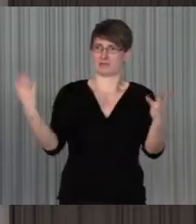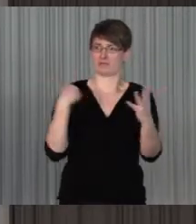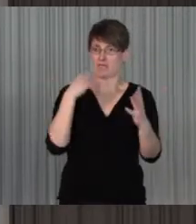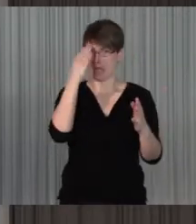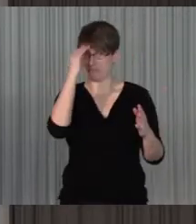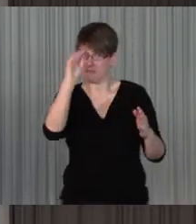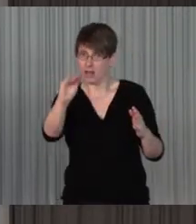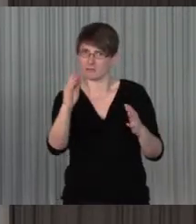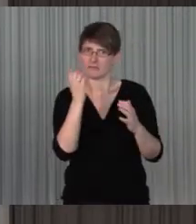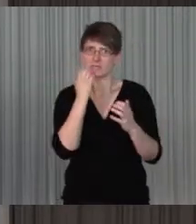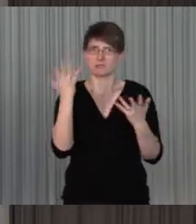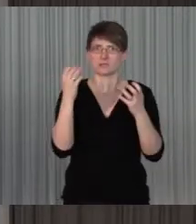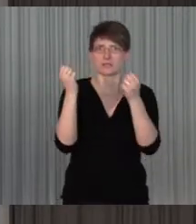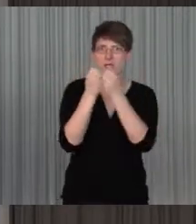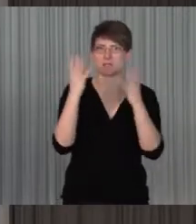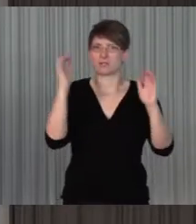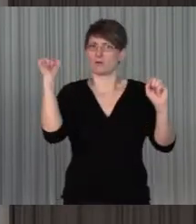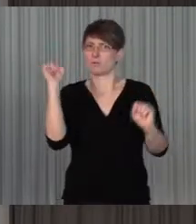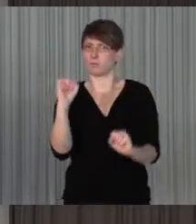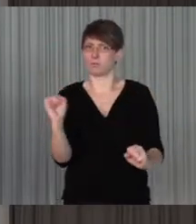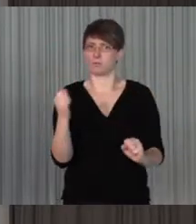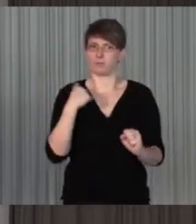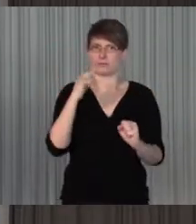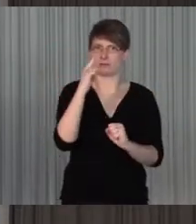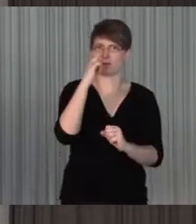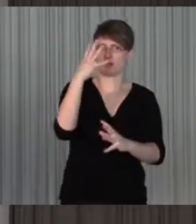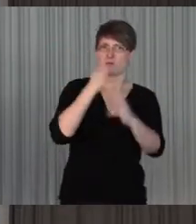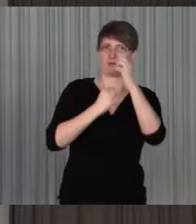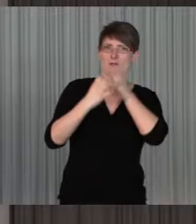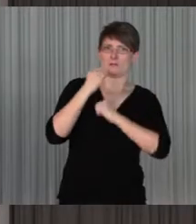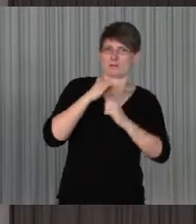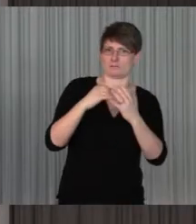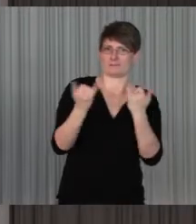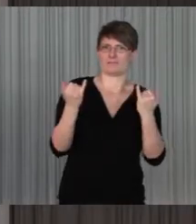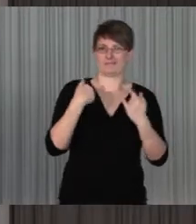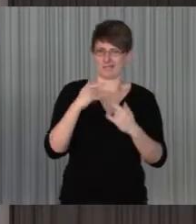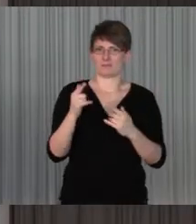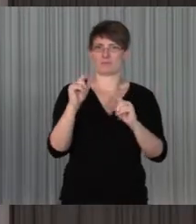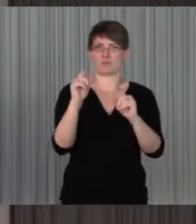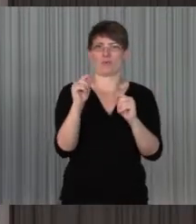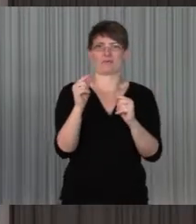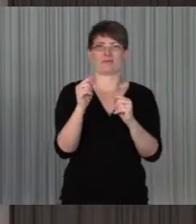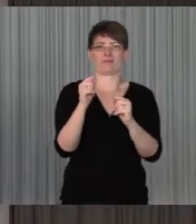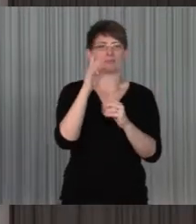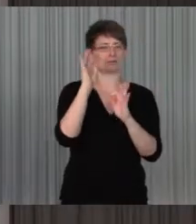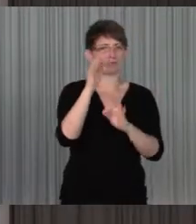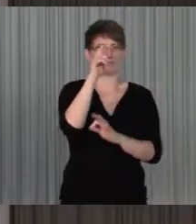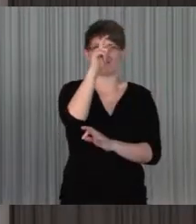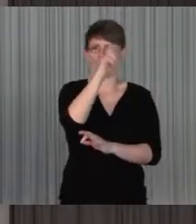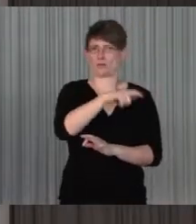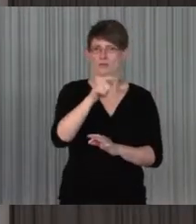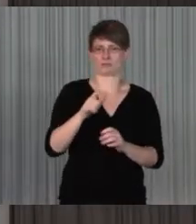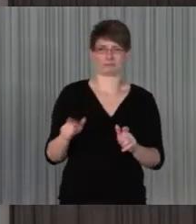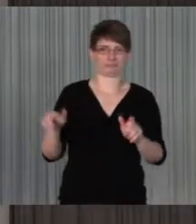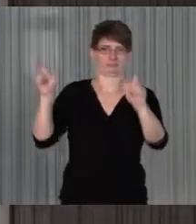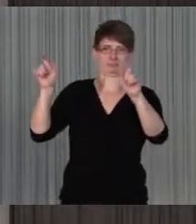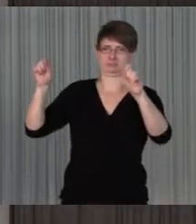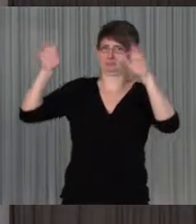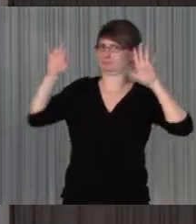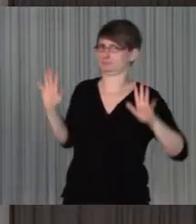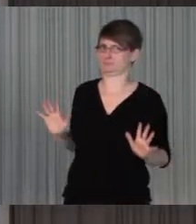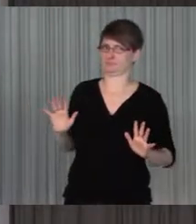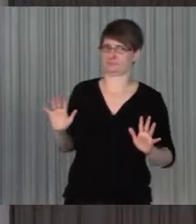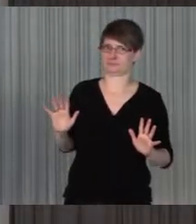irgendwo anmelde, was kann da alles passieren, wird eben tatsächlich führt eben tatsächlich dafür, dass bestimmt von bestimmten Anwendungen ganz die Finger